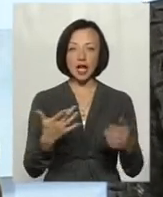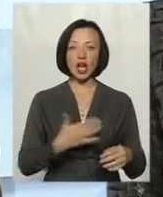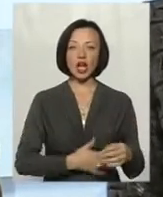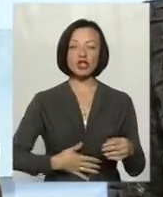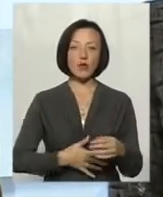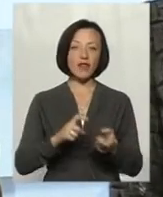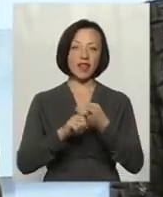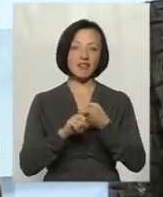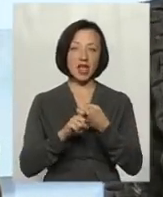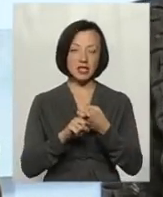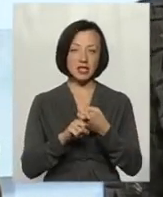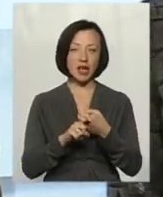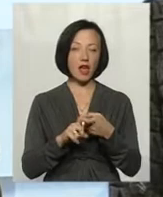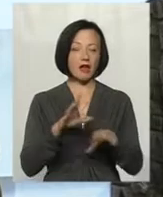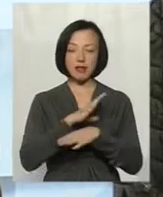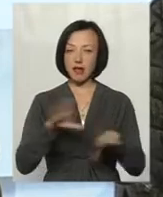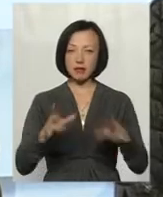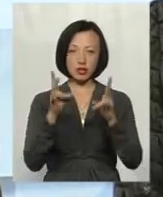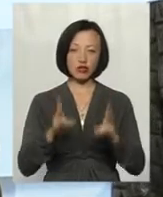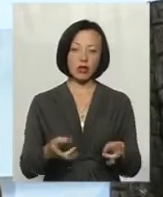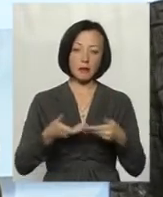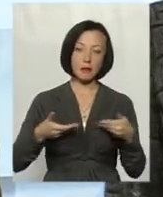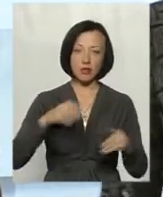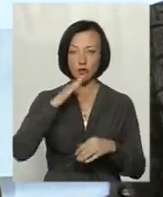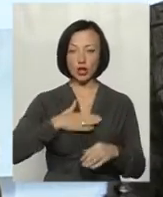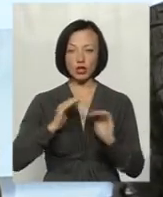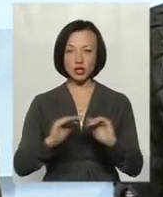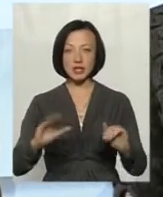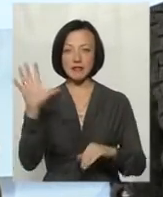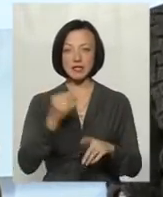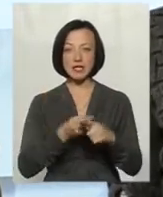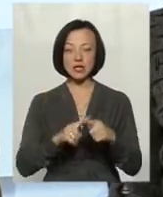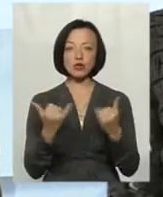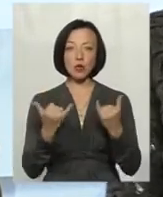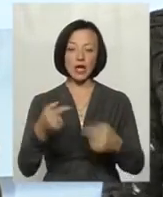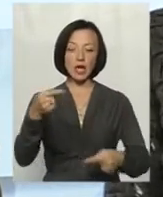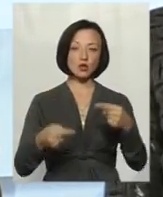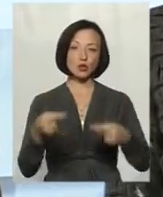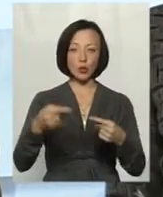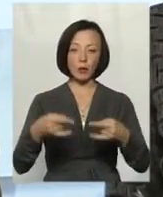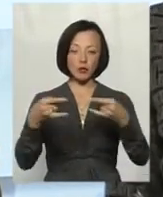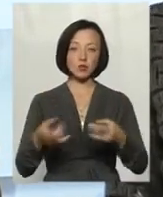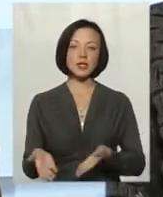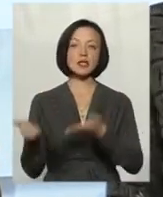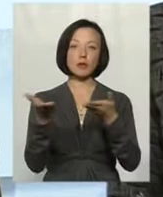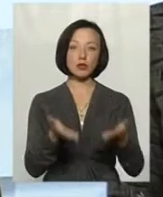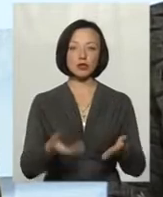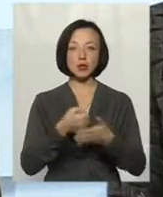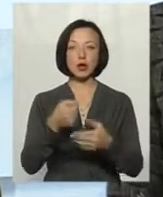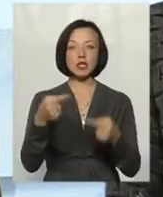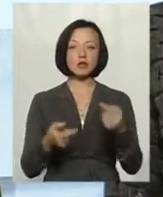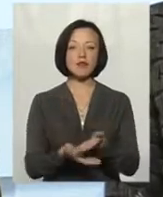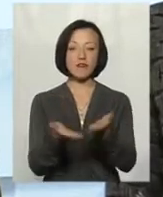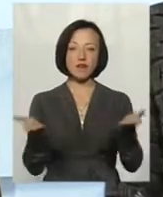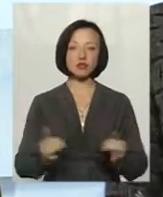інфекцій не страждали ні ми, ні наші діти. Про це все сьогодні дискутуємо у студії і запрошуємо до дискусії